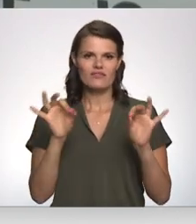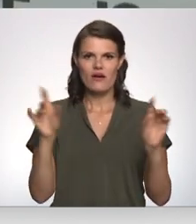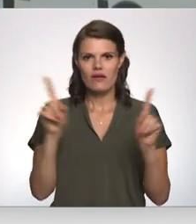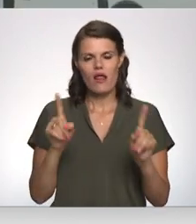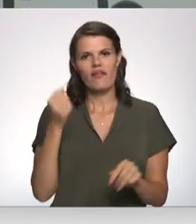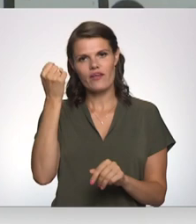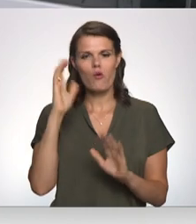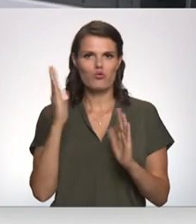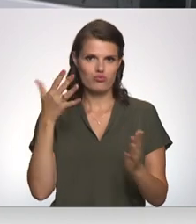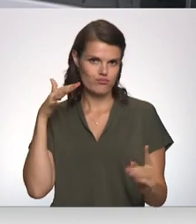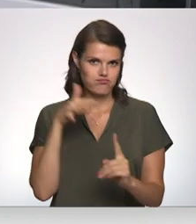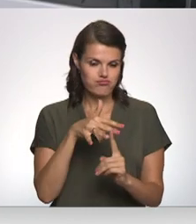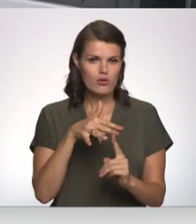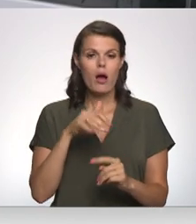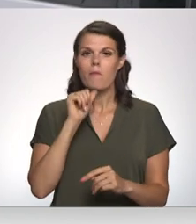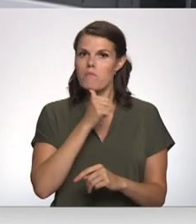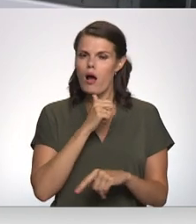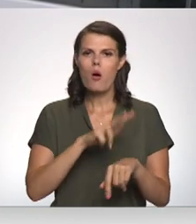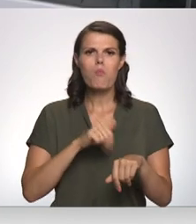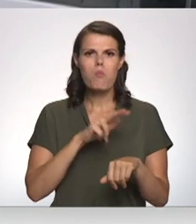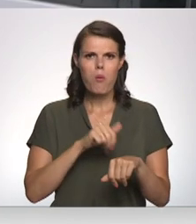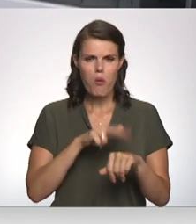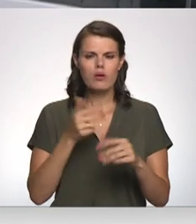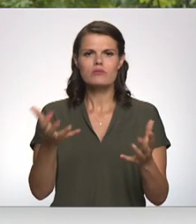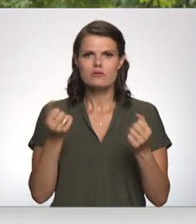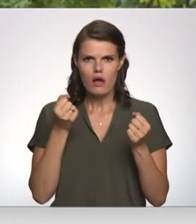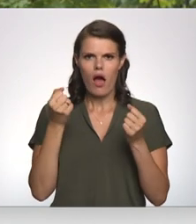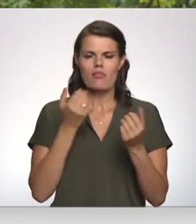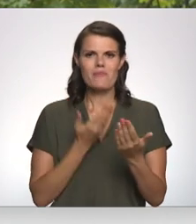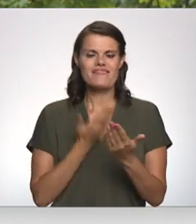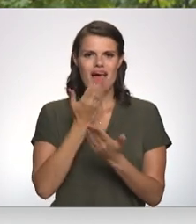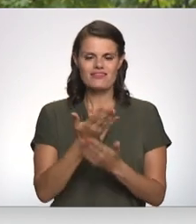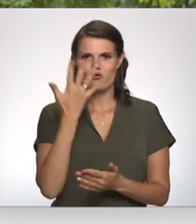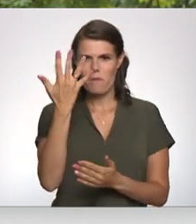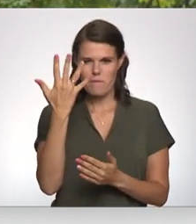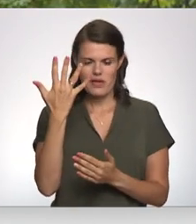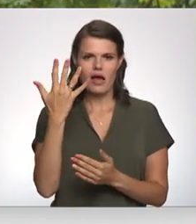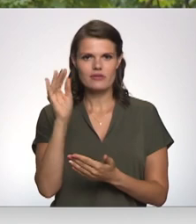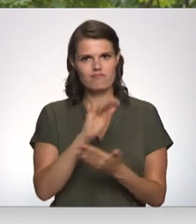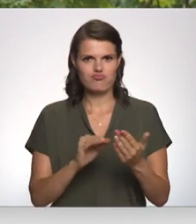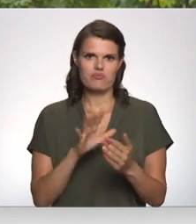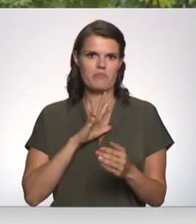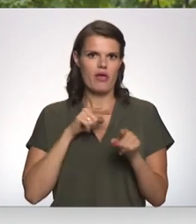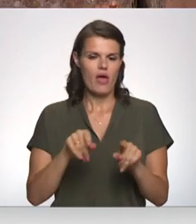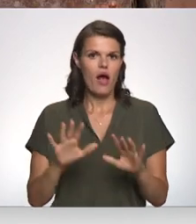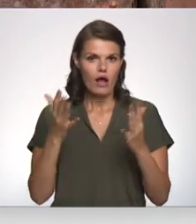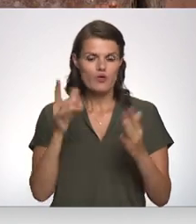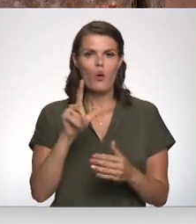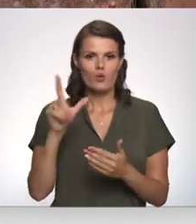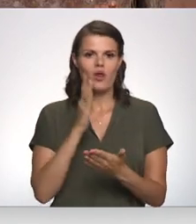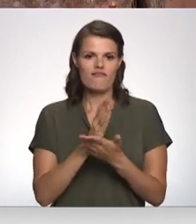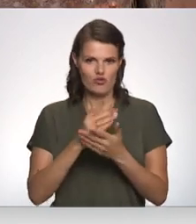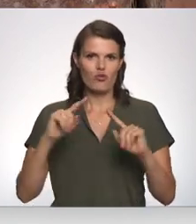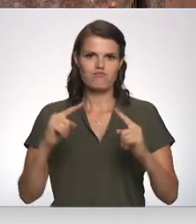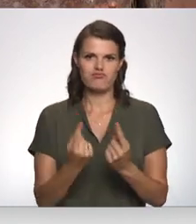draudot ar vārdarbību. Mājā policijas Čēngaraga iecirknīja saņemti vairāk nekā piec iesniegumi par šādiem gadījumiem. Jūlī vidū likums ar